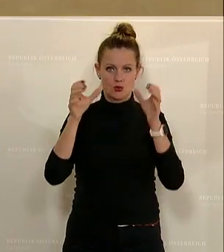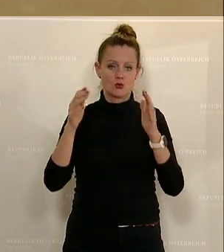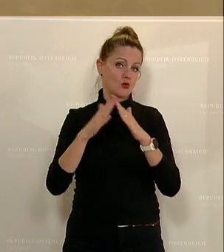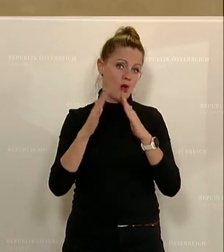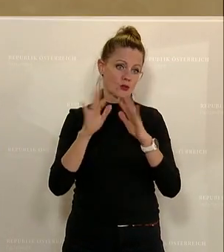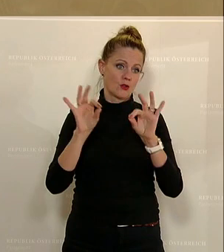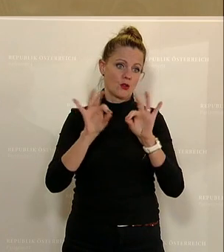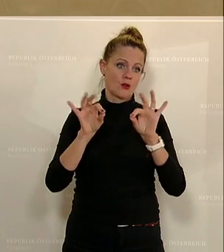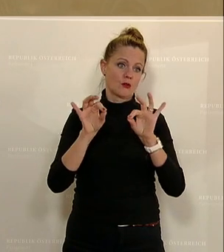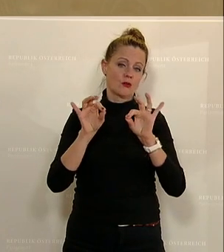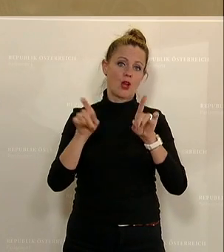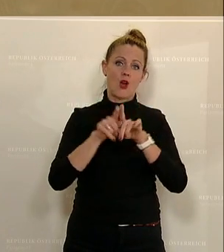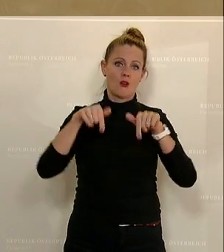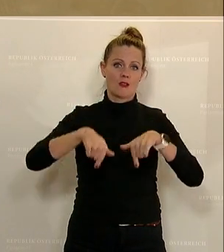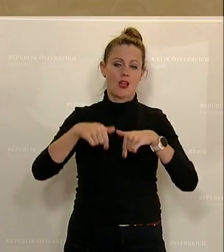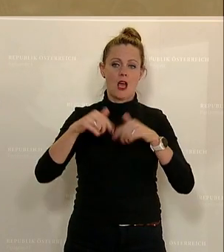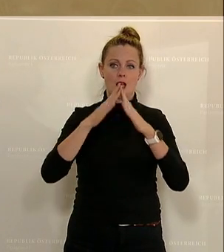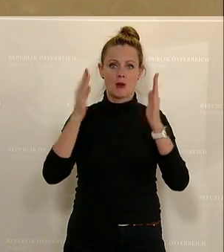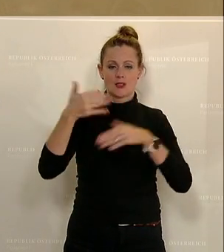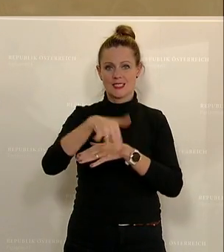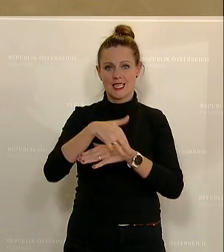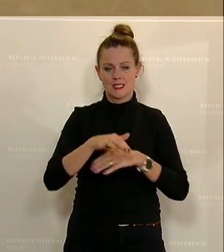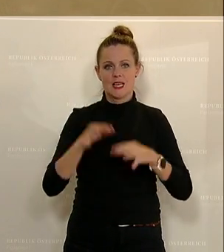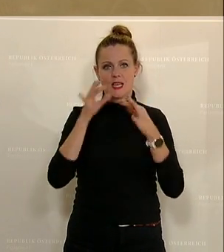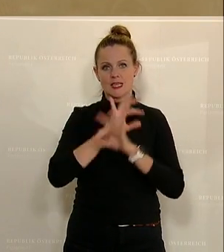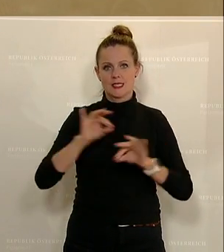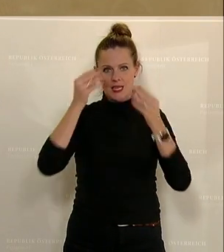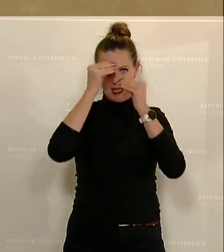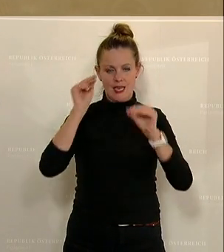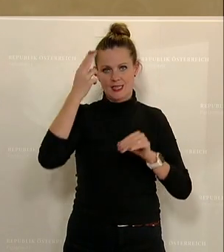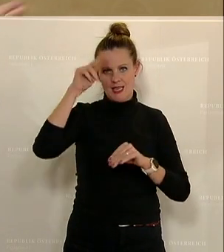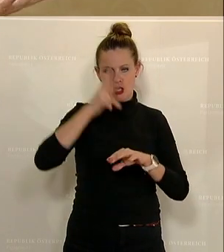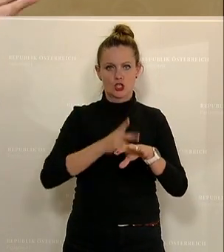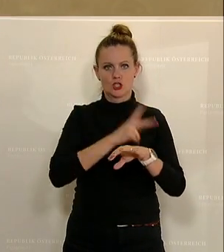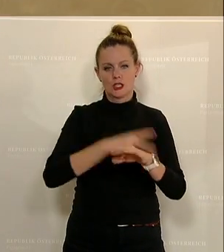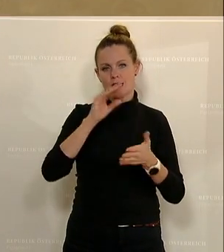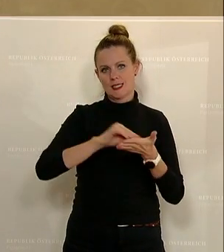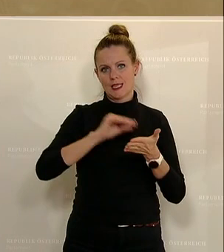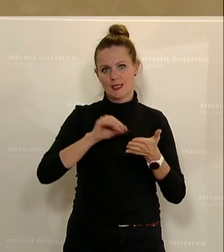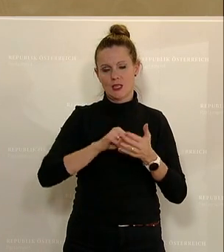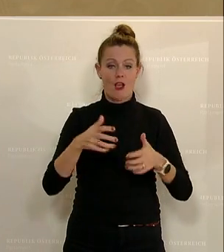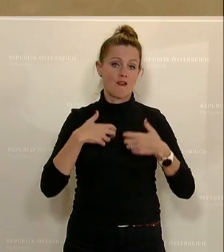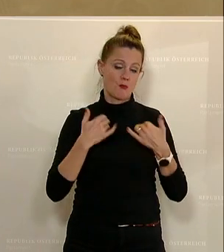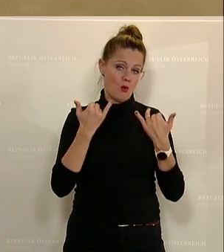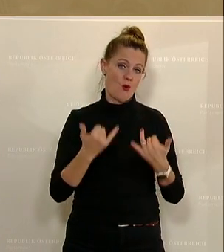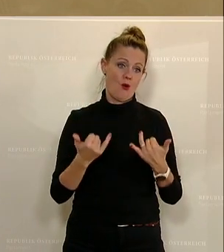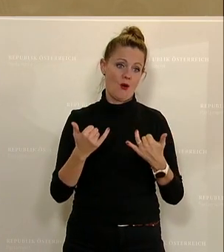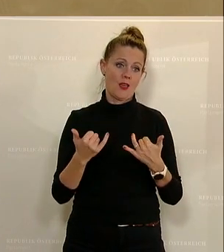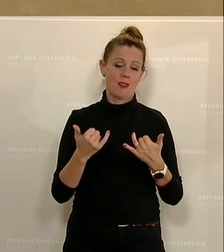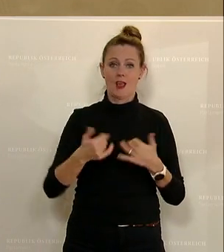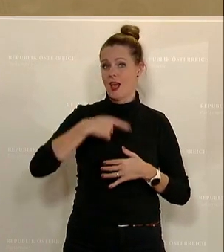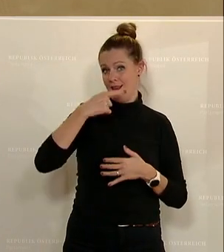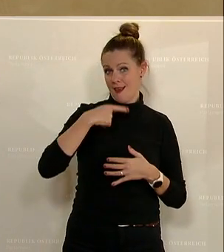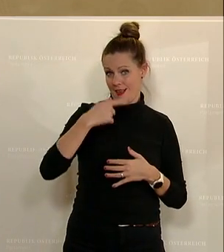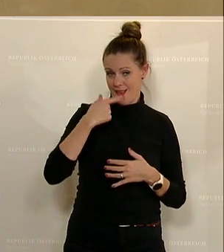und auch natürlich die Gäste im Haus. Sehr geehrter Herr Staatssekretär, wir freuen uns, dass Sie heute zu uns gesprochen haben. Wir würden Sie auch